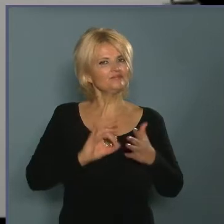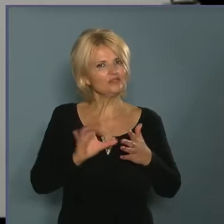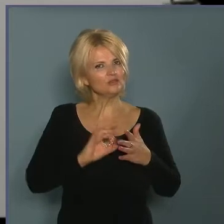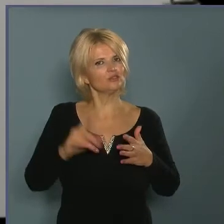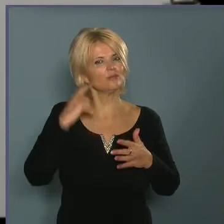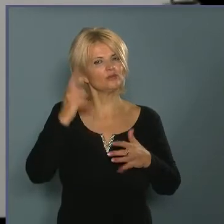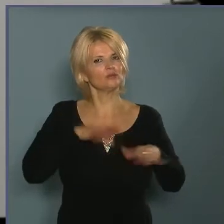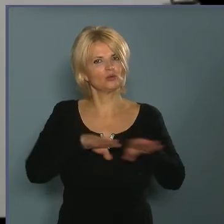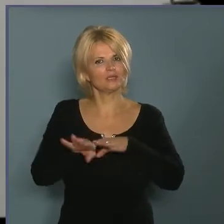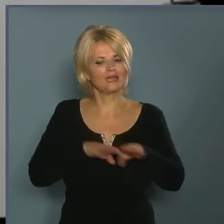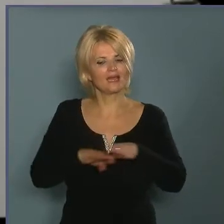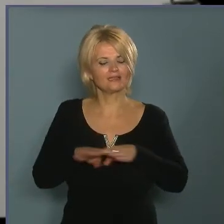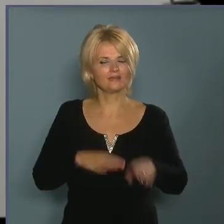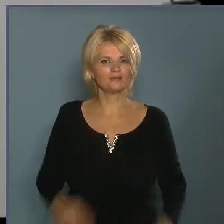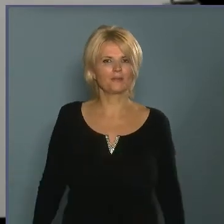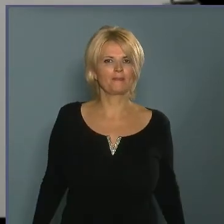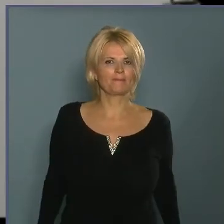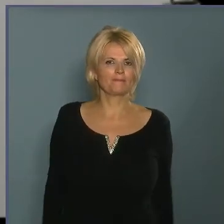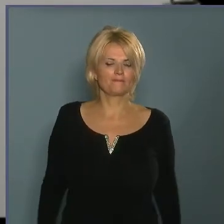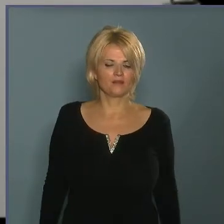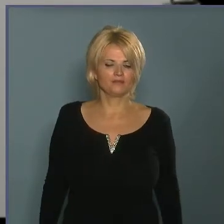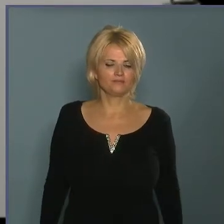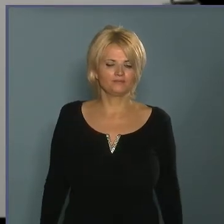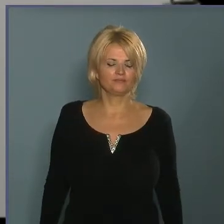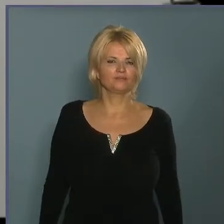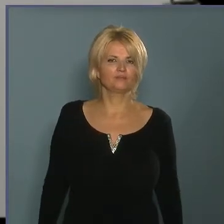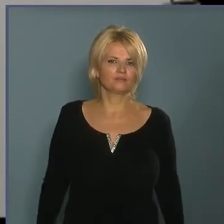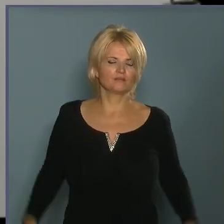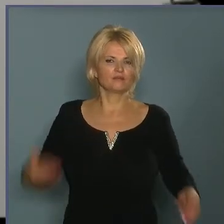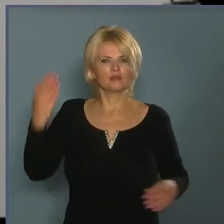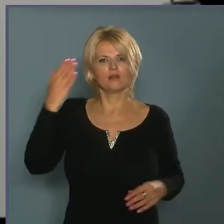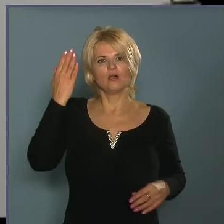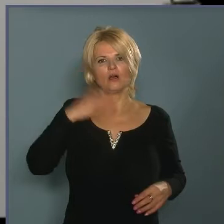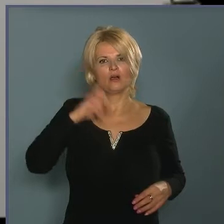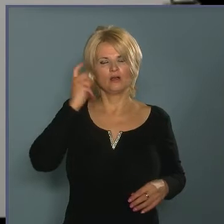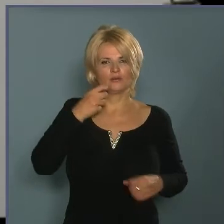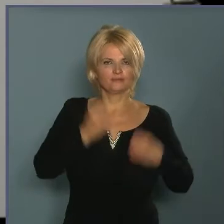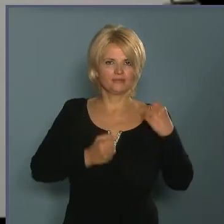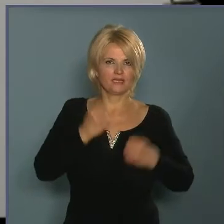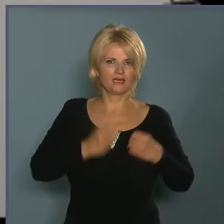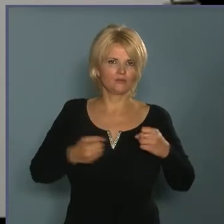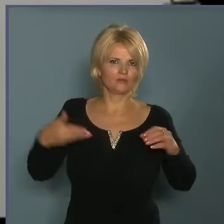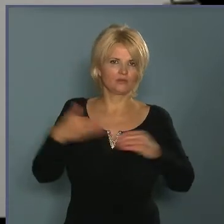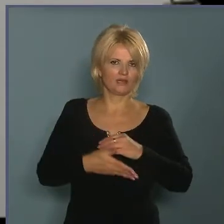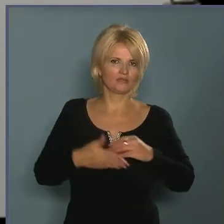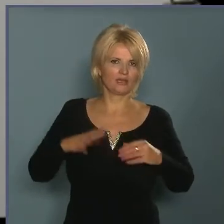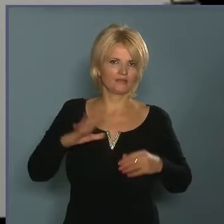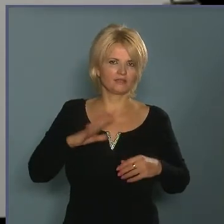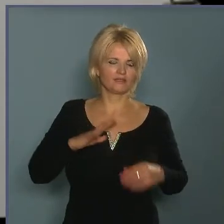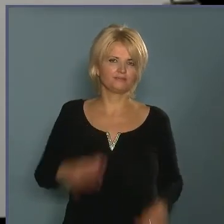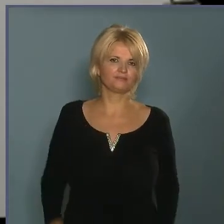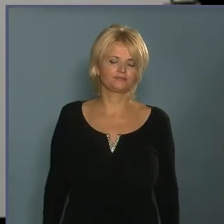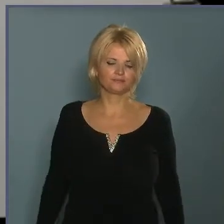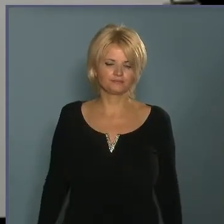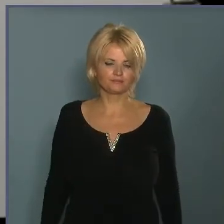közlekedjen, és nyilván ha nincs felkészítve a jármű, akkor azért fokozottan baleset veszélyes, tehát erre tisztelettel kérek minden autós